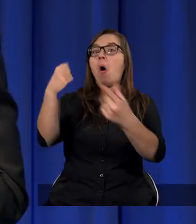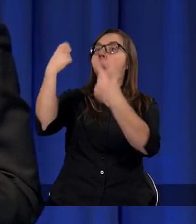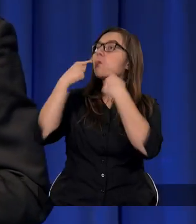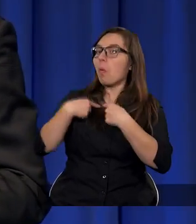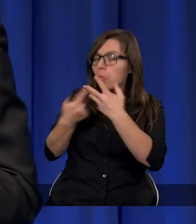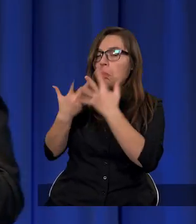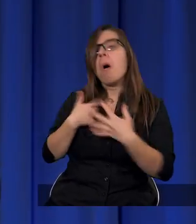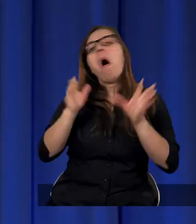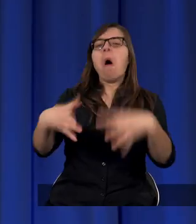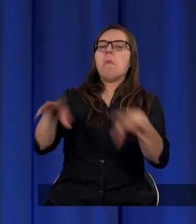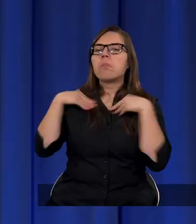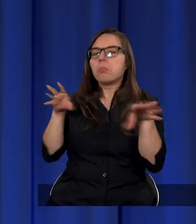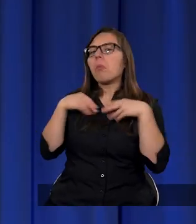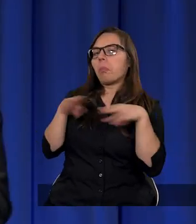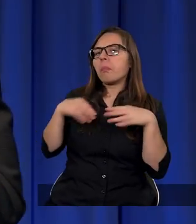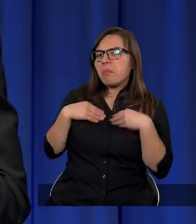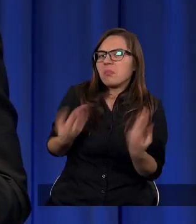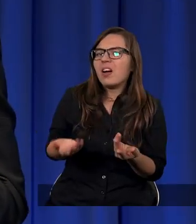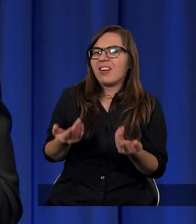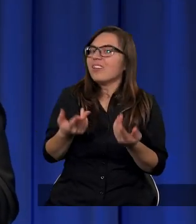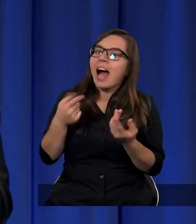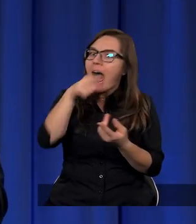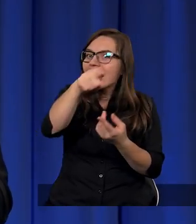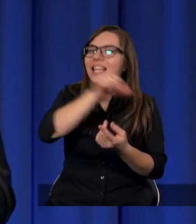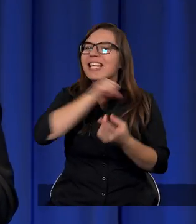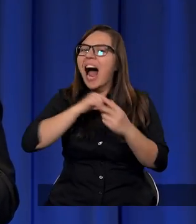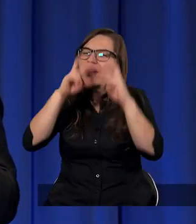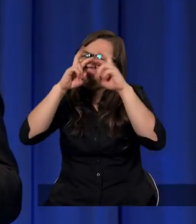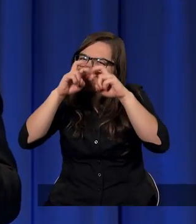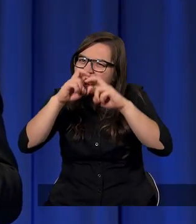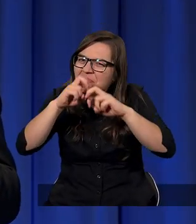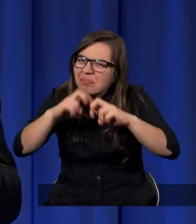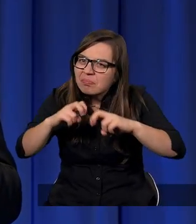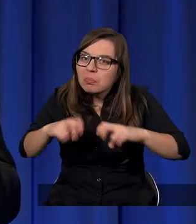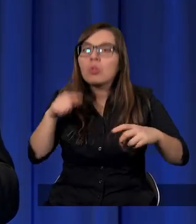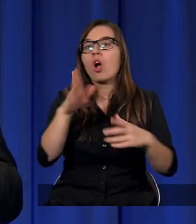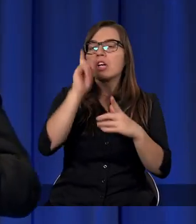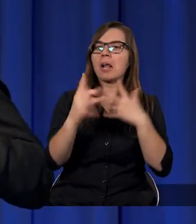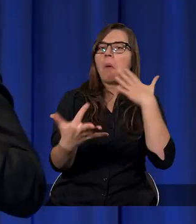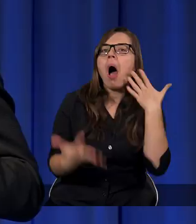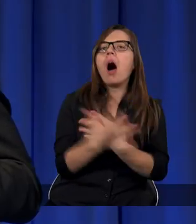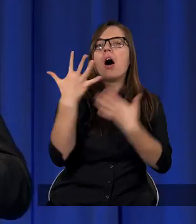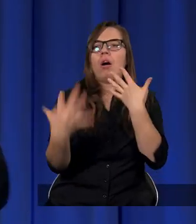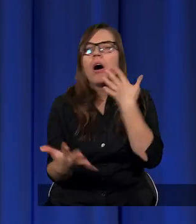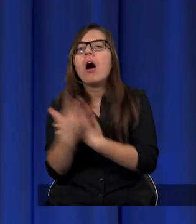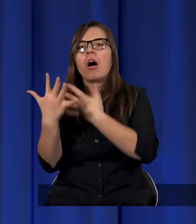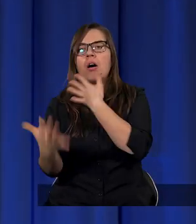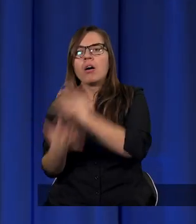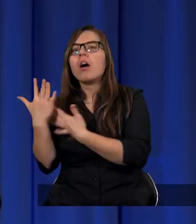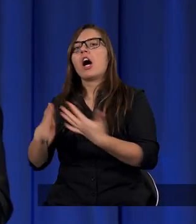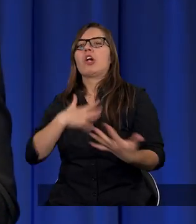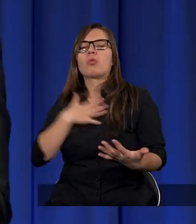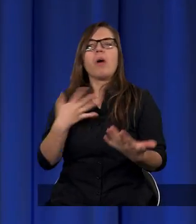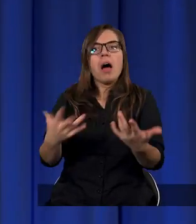pewnych dogmatów wiaru. Bo jeżeli badamy to, w co wierzymy, to może okazać się, że kiedy uzyskujemy jeszcze głębsze